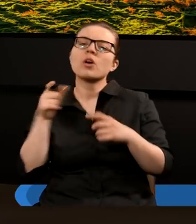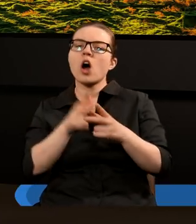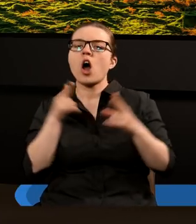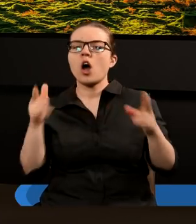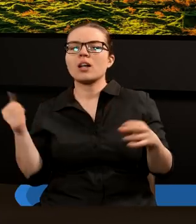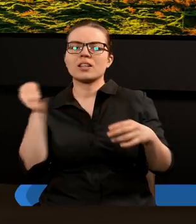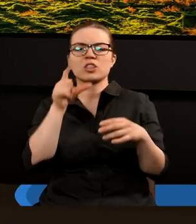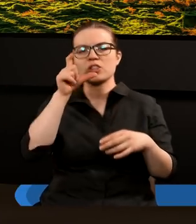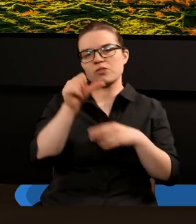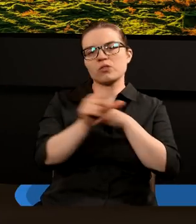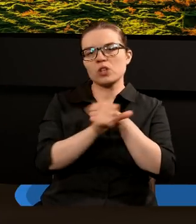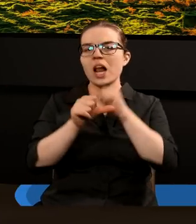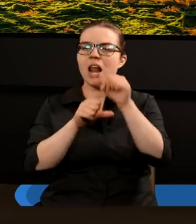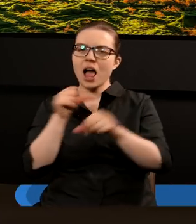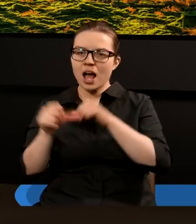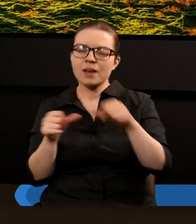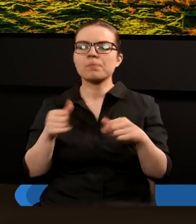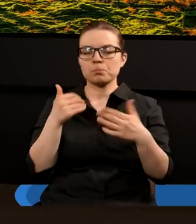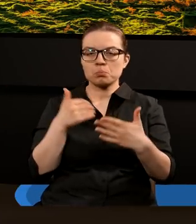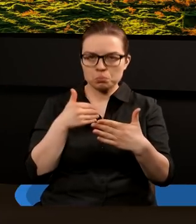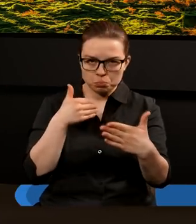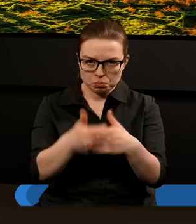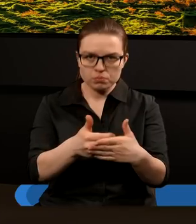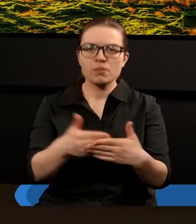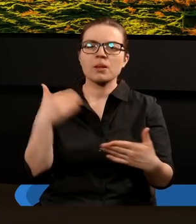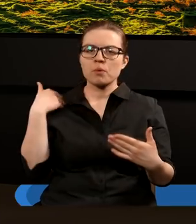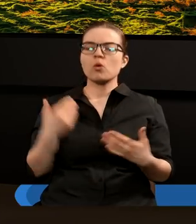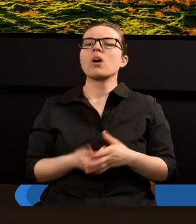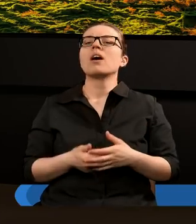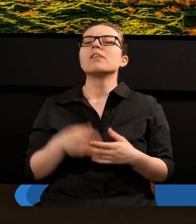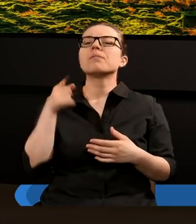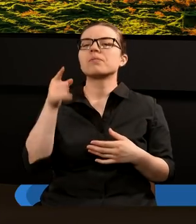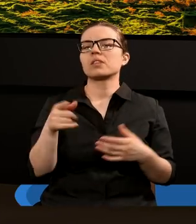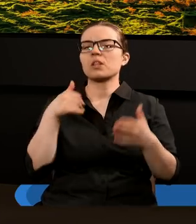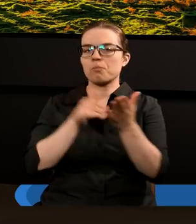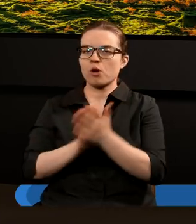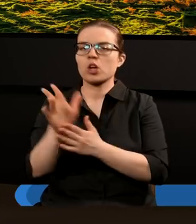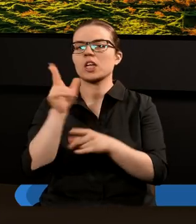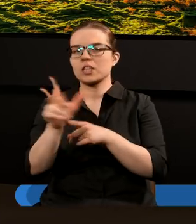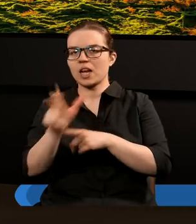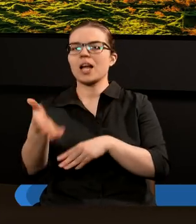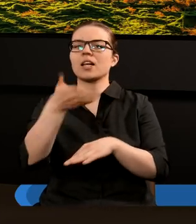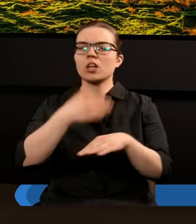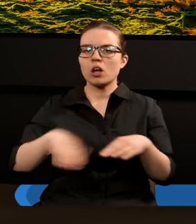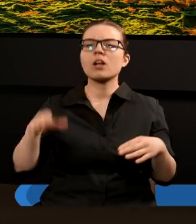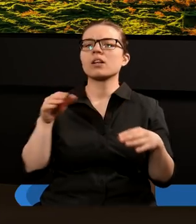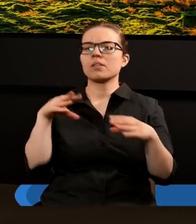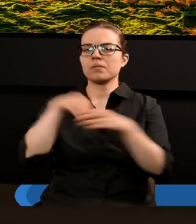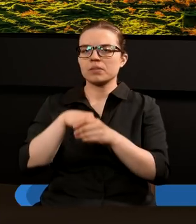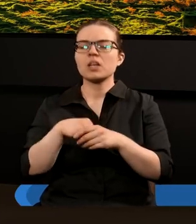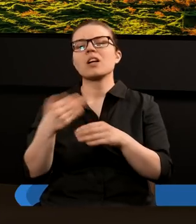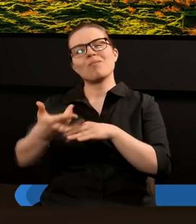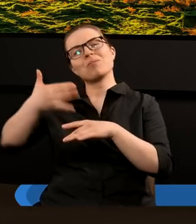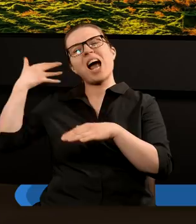1260 lat doszedł do końca. Widzimy, że ten cały właśnie początek XIII rozdziału jest pisany w czasie